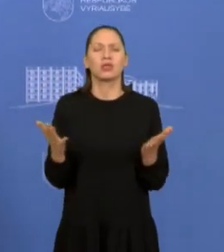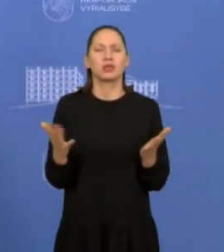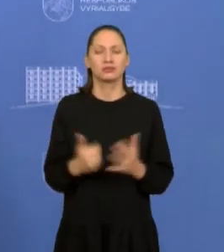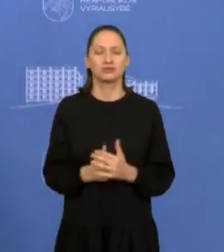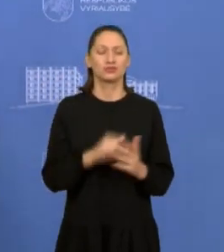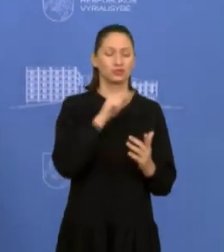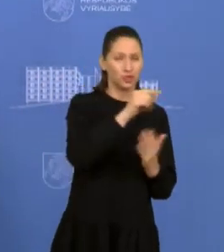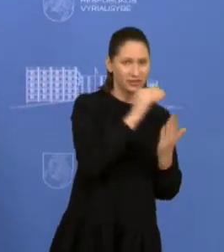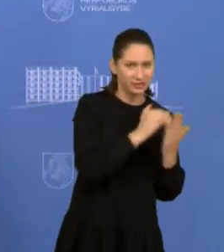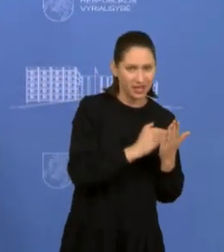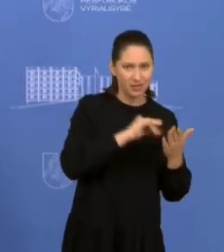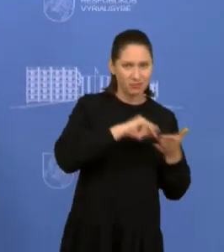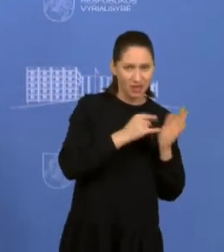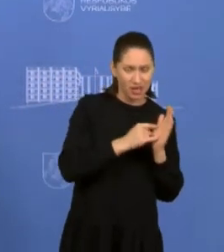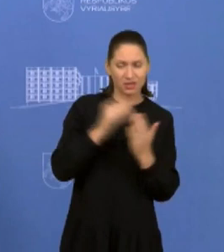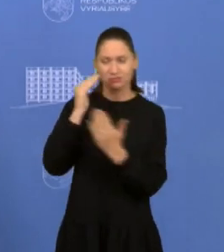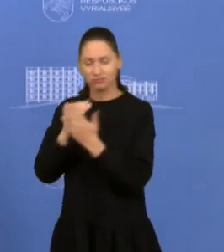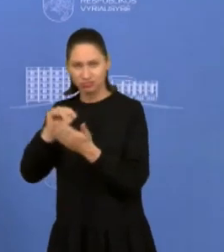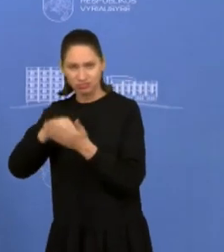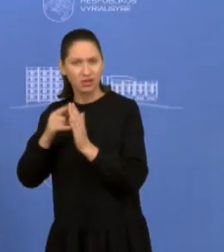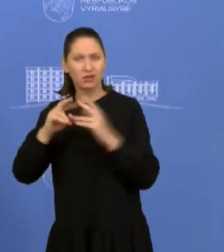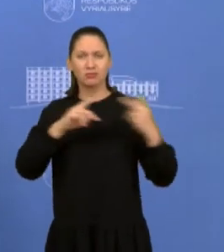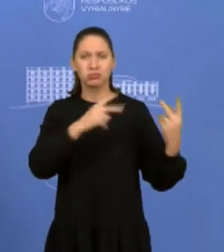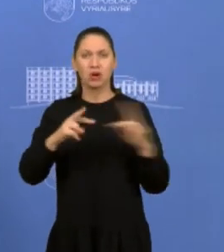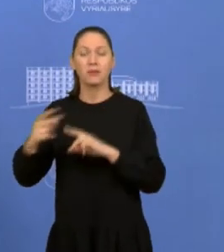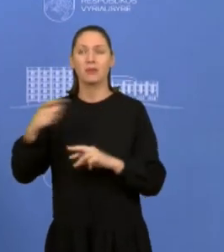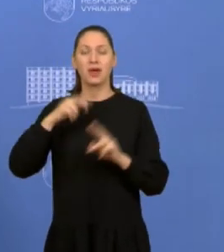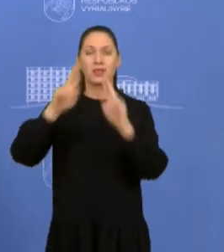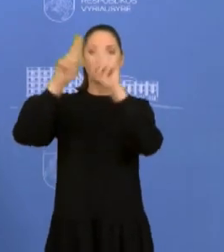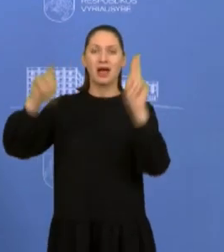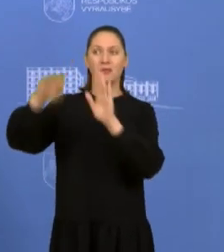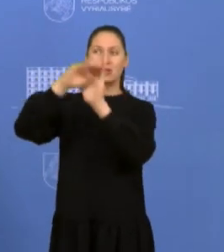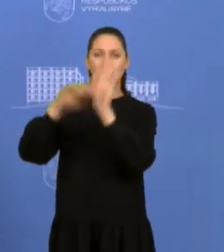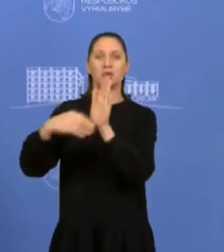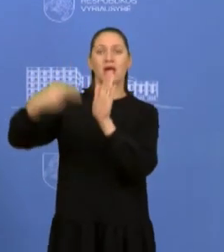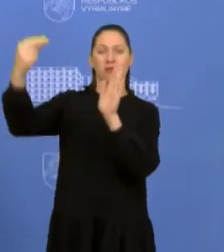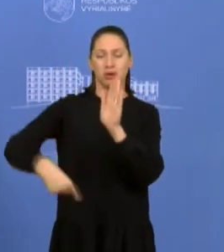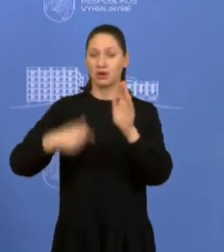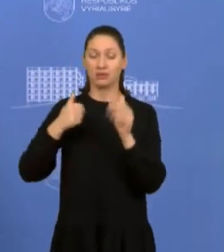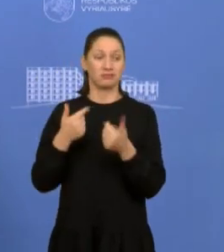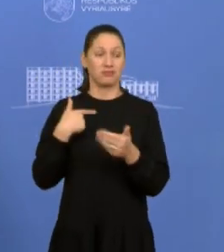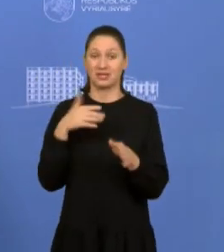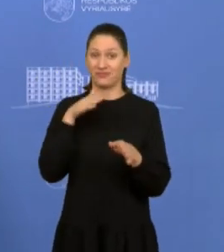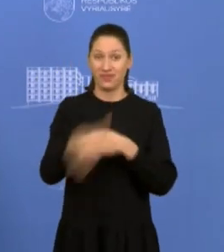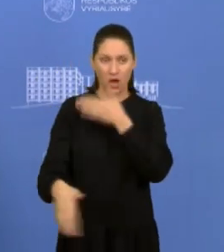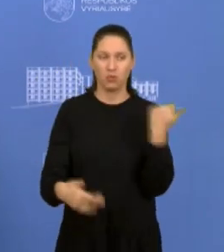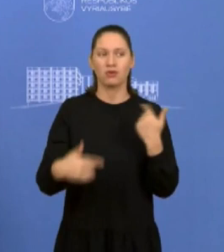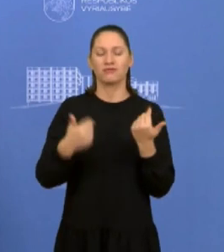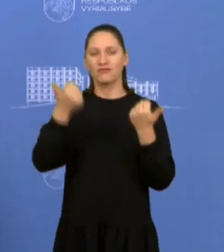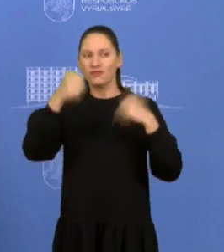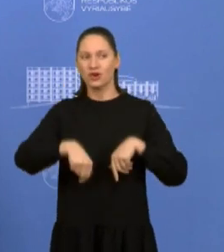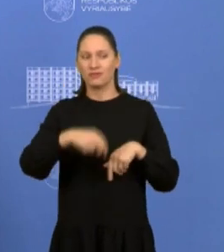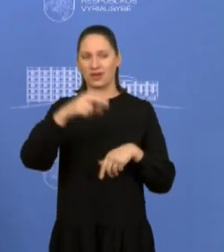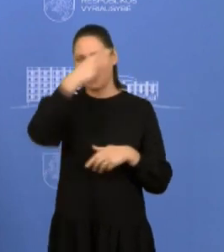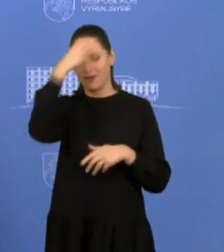mes turime tarptatinius įsipareigojimus ir jų nevykdymas yra blogai šalies įvaizdžiui ir